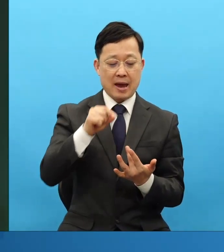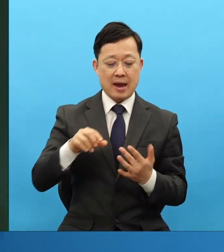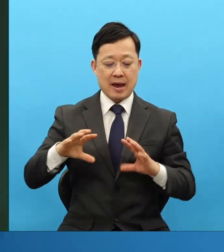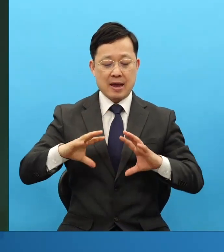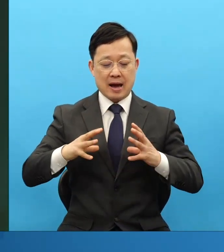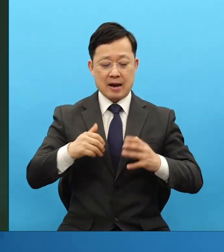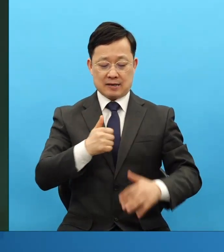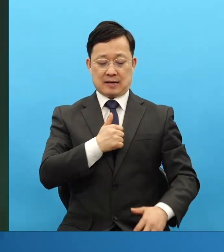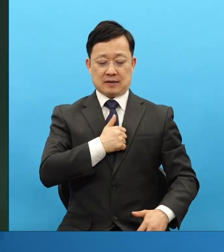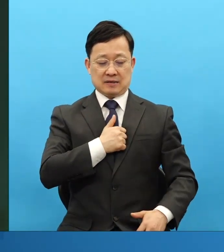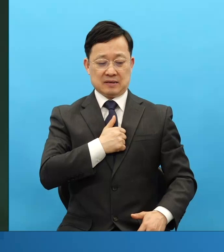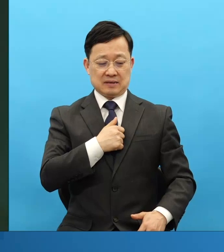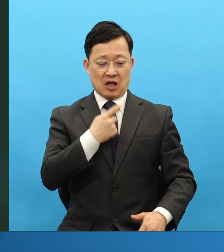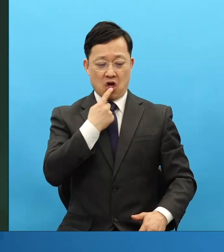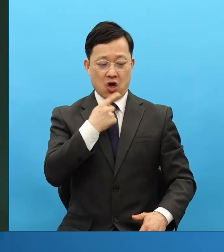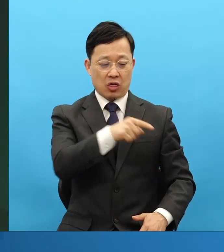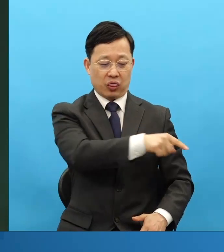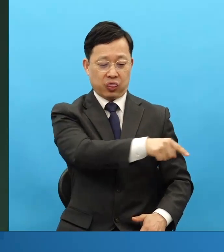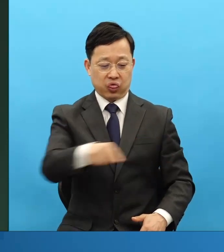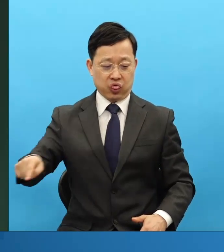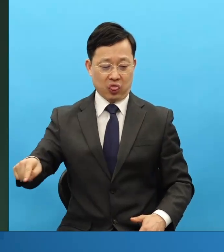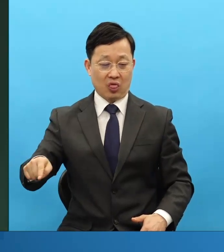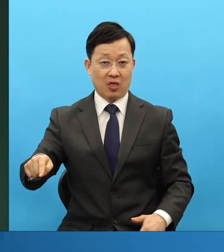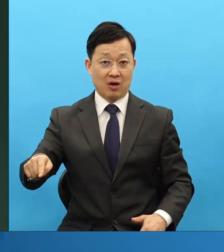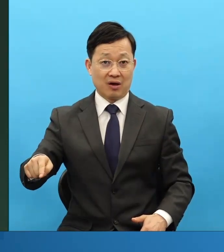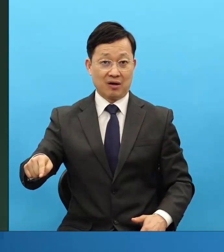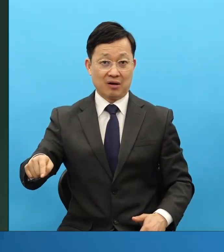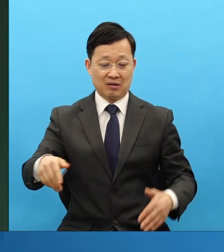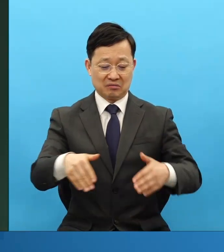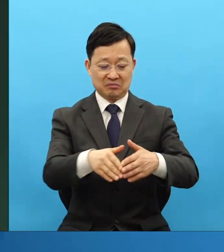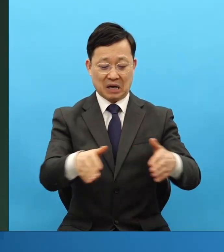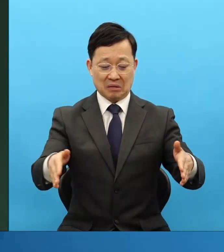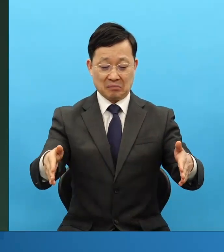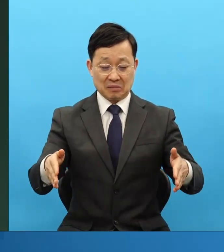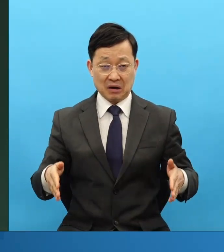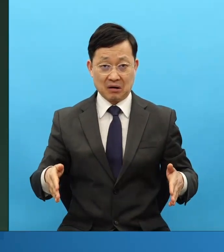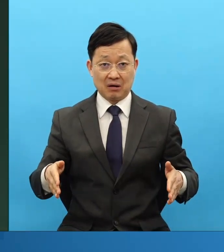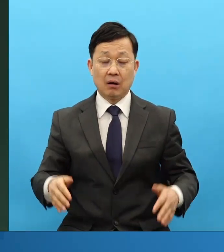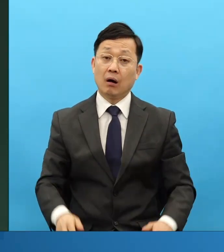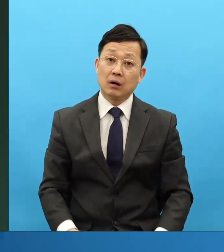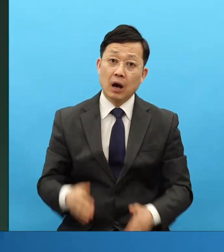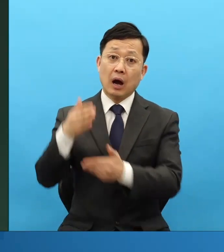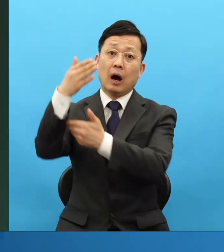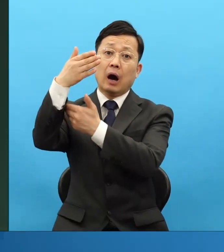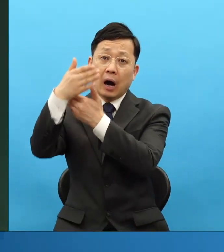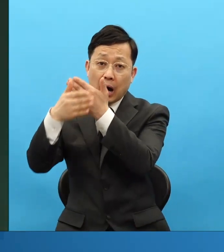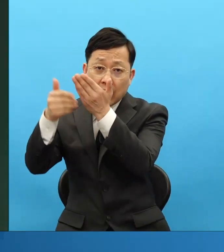열방인 이스라엘 복을 받을 거를 했는데도 그래 죽잖아요.